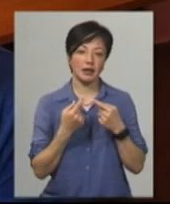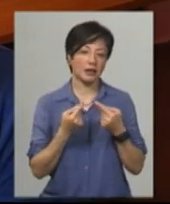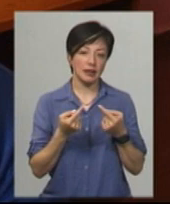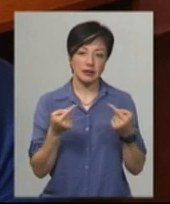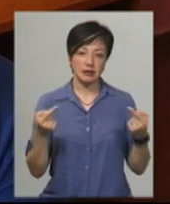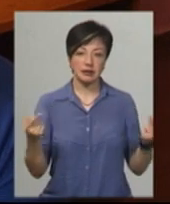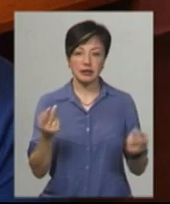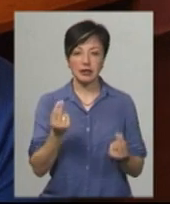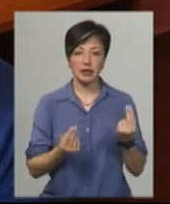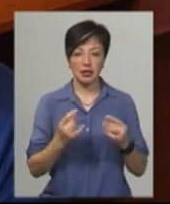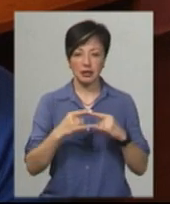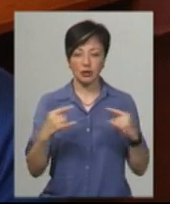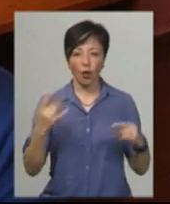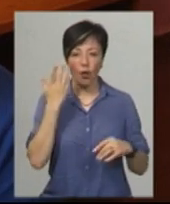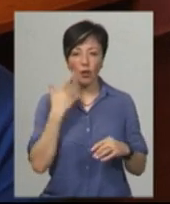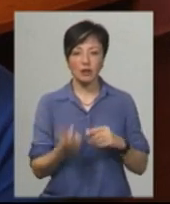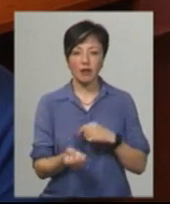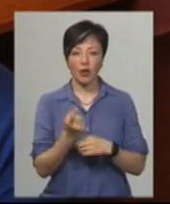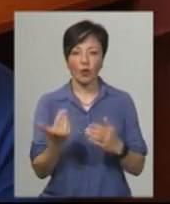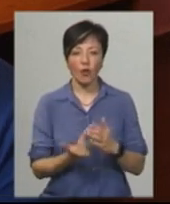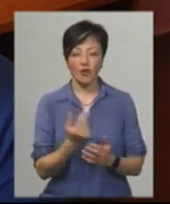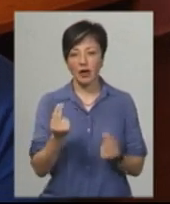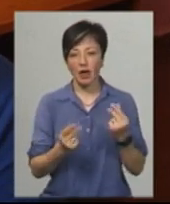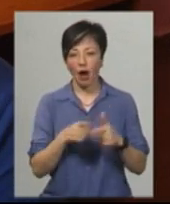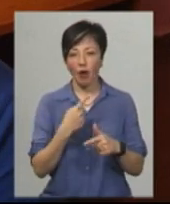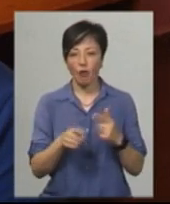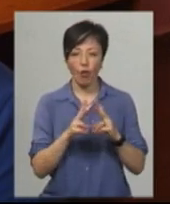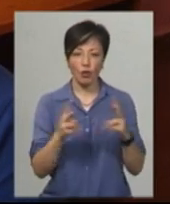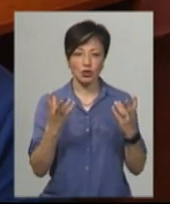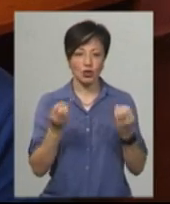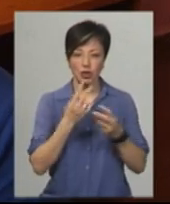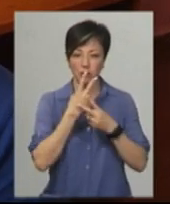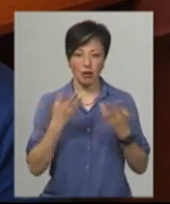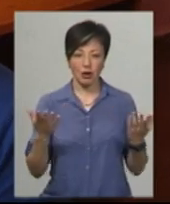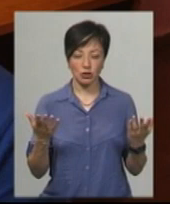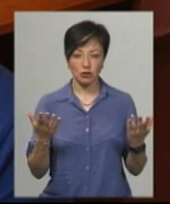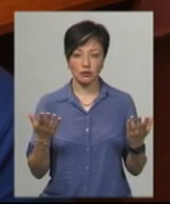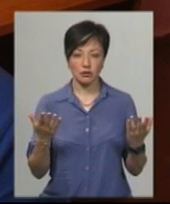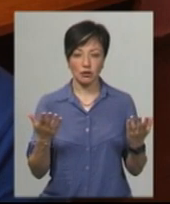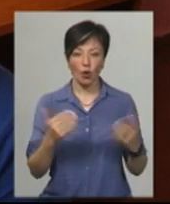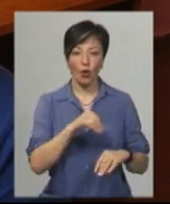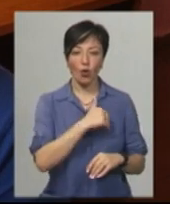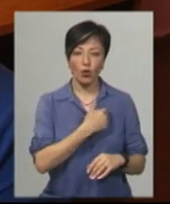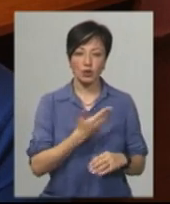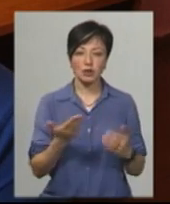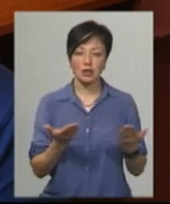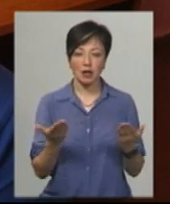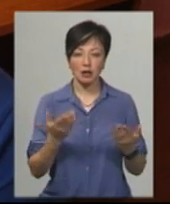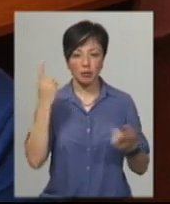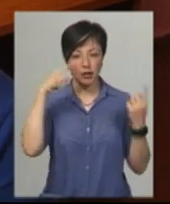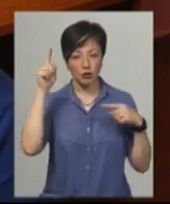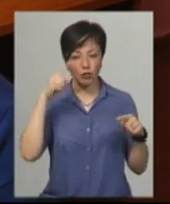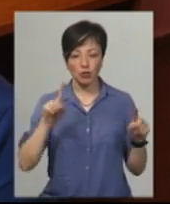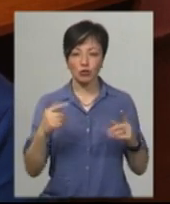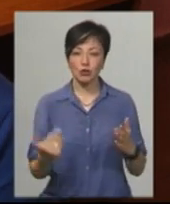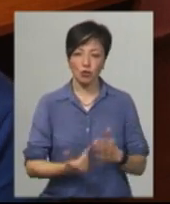настільні. Коли з'являються якісь нові ігри, або когось ще не бачив, то хочеться якось придумати